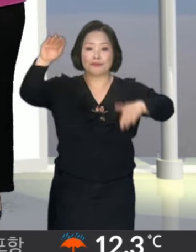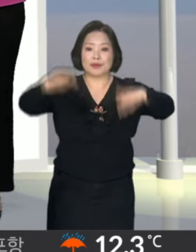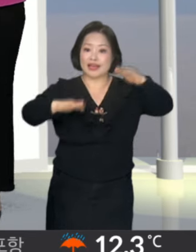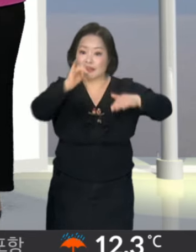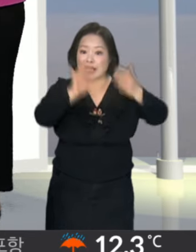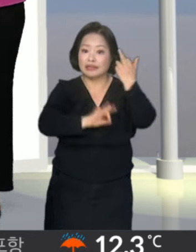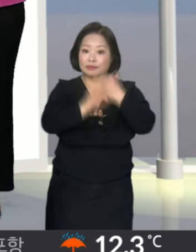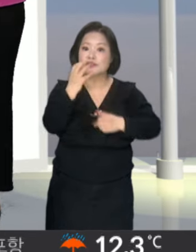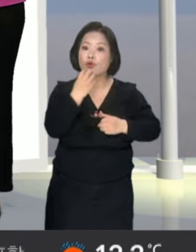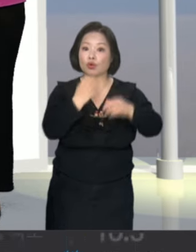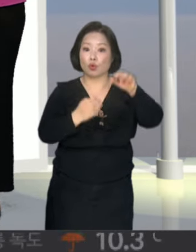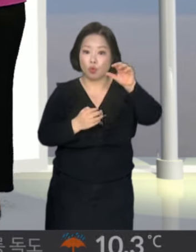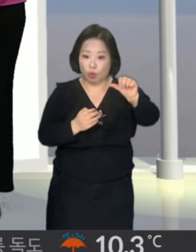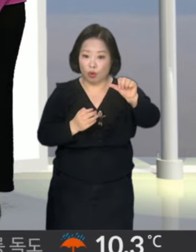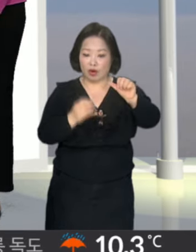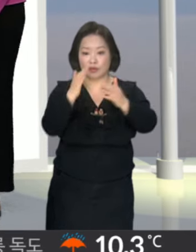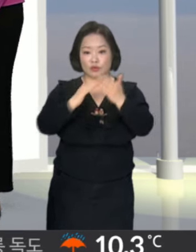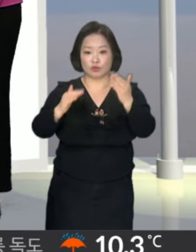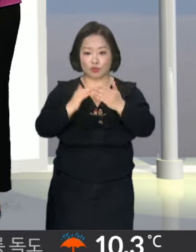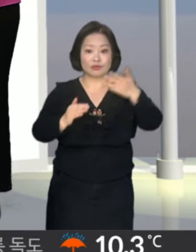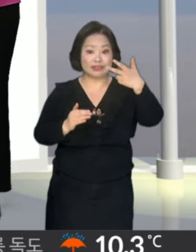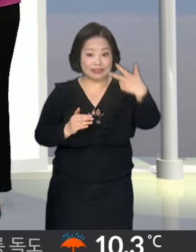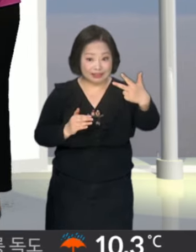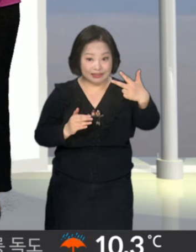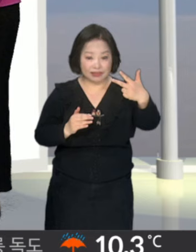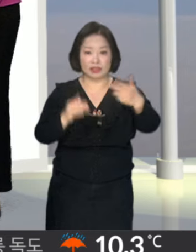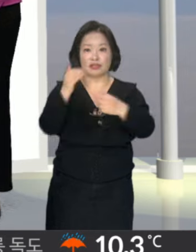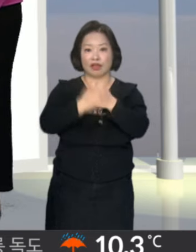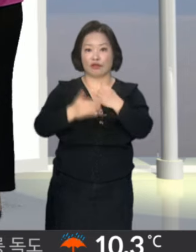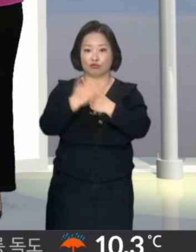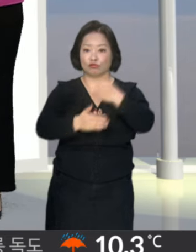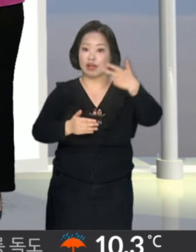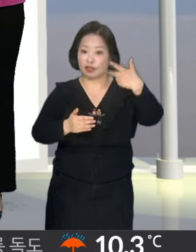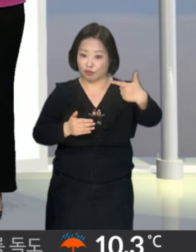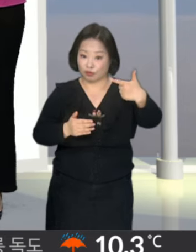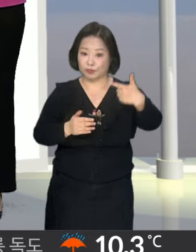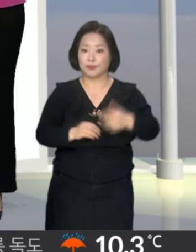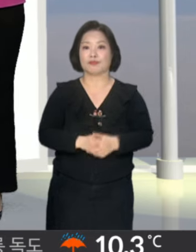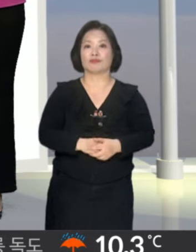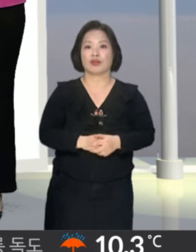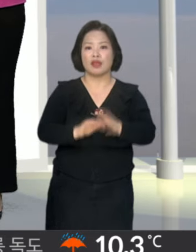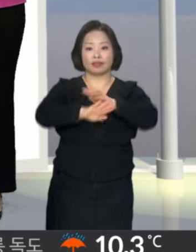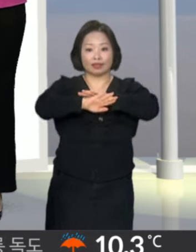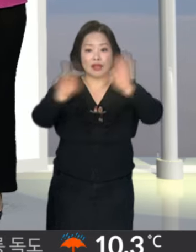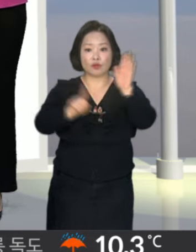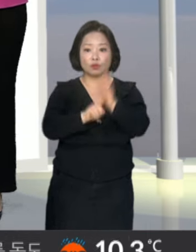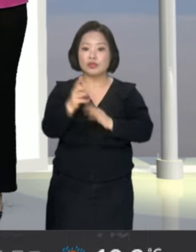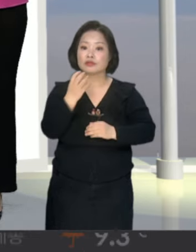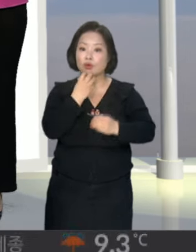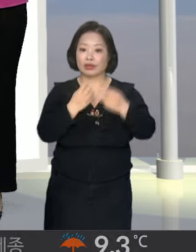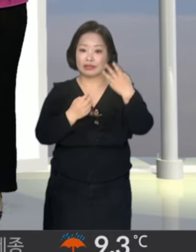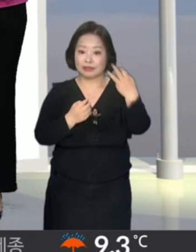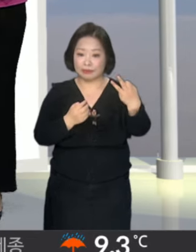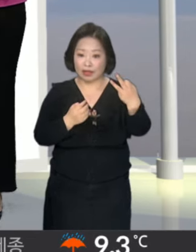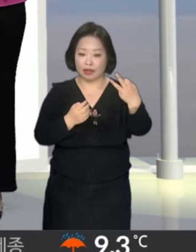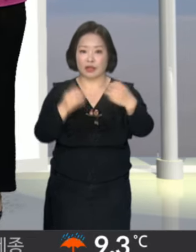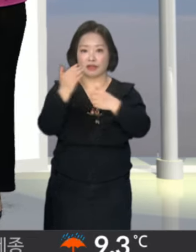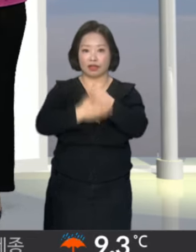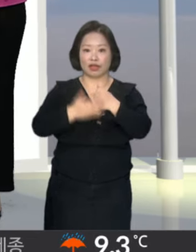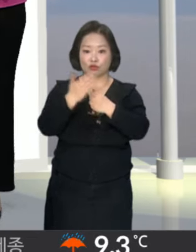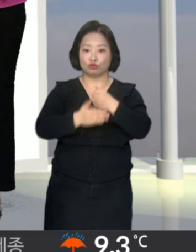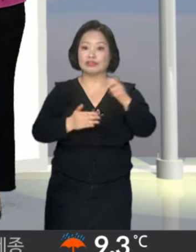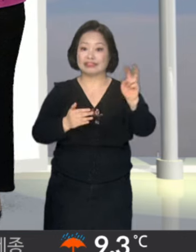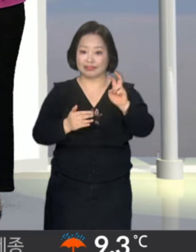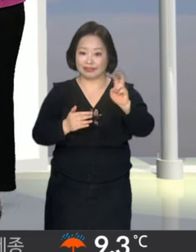아침에는 서울이 5도, 전주가 7도, 대구가 6도에서 시작을 하겠고요. 낮 기온은 서울이 13도, 대구는